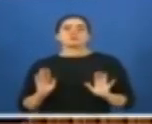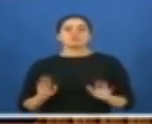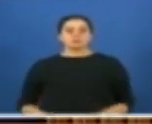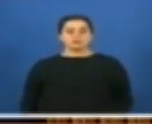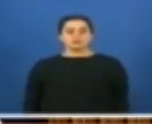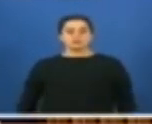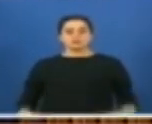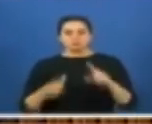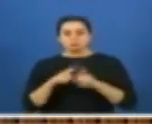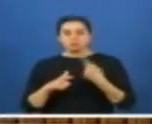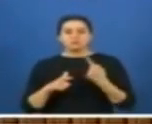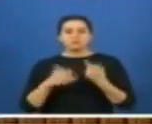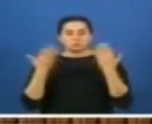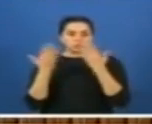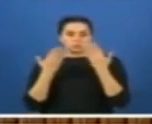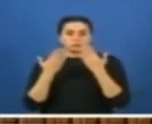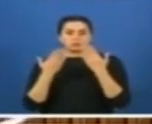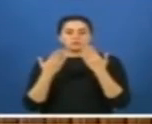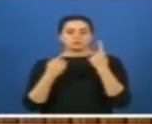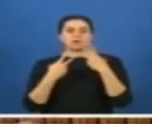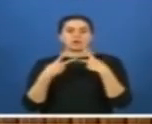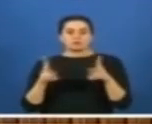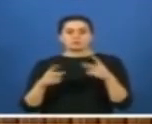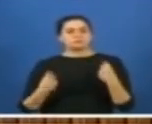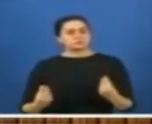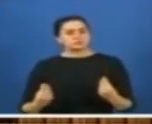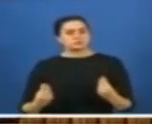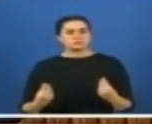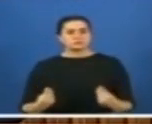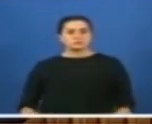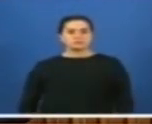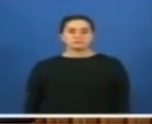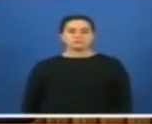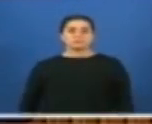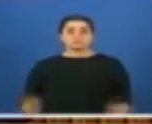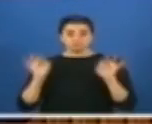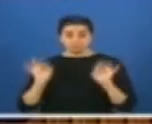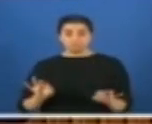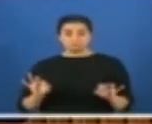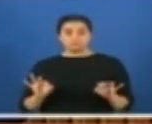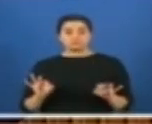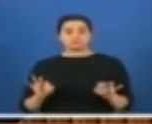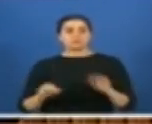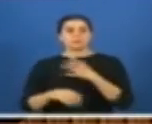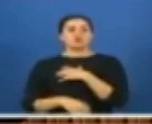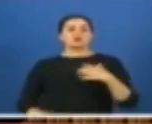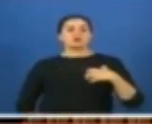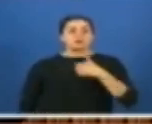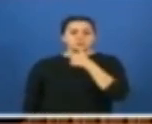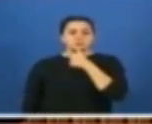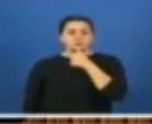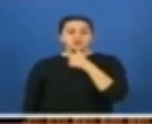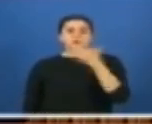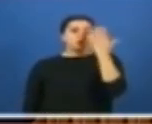Proje okulları diye bir proje açıkladılar. Güzel. Şimdi veliler ve çocukları